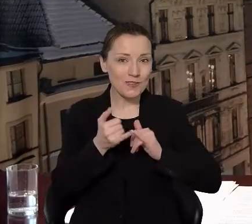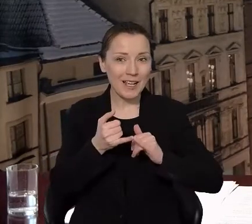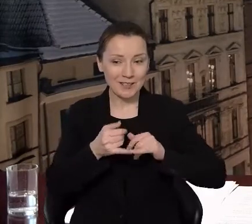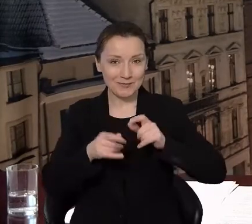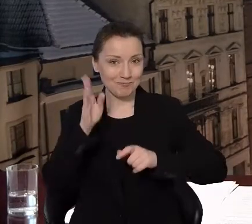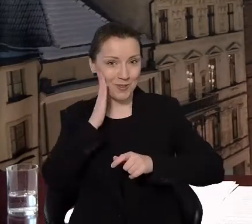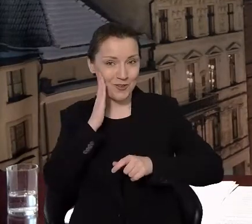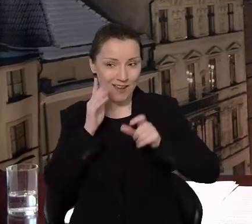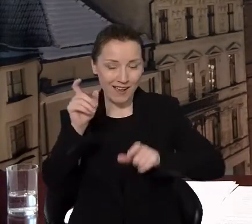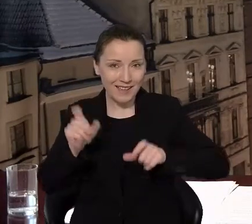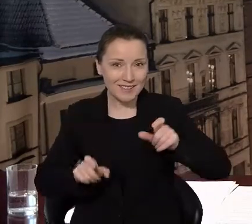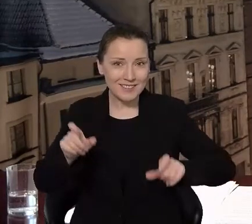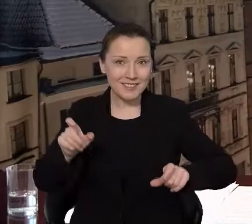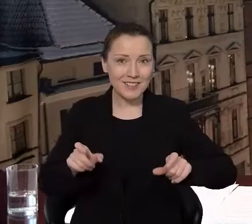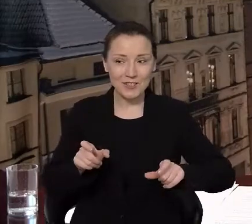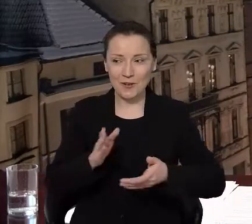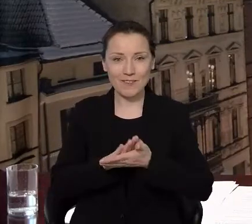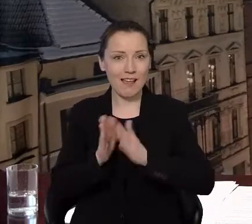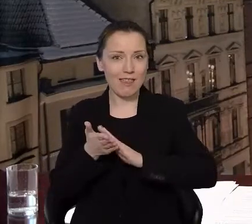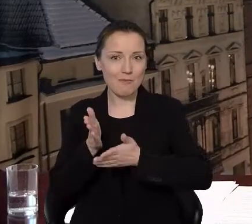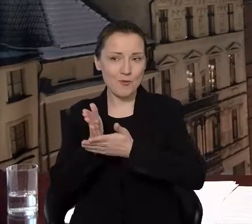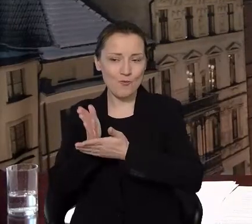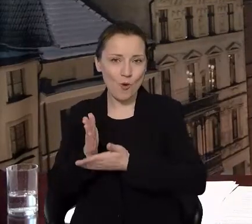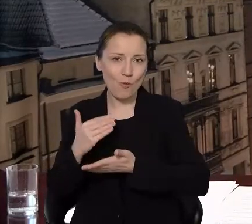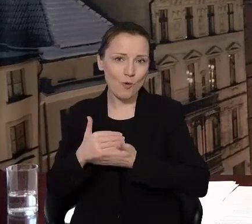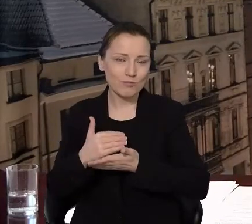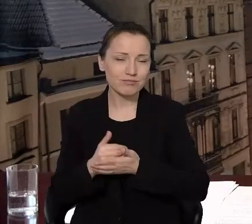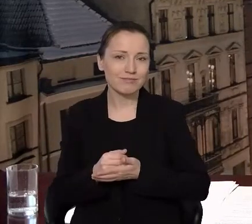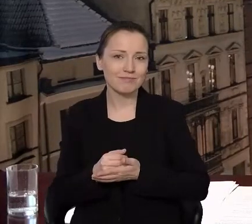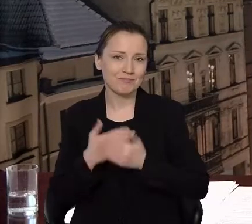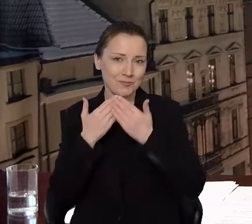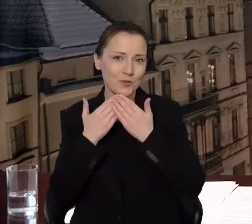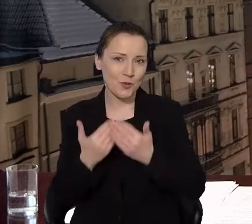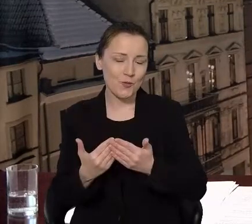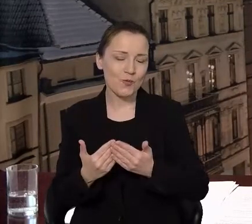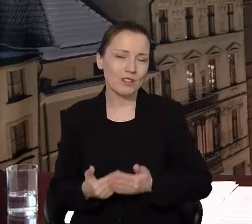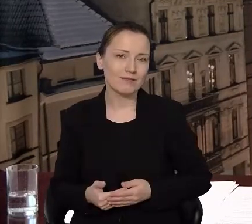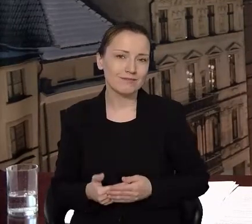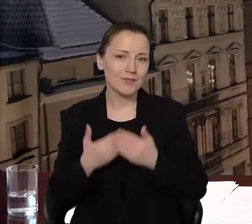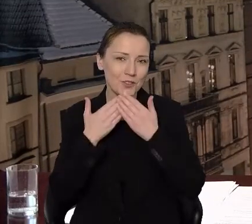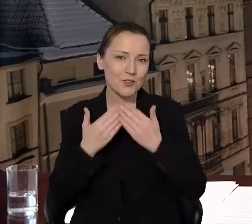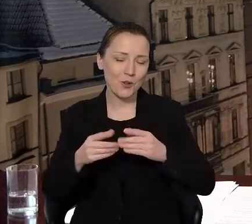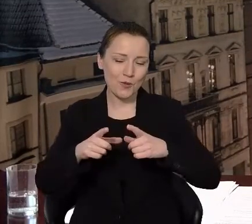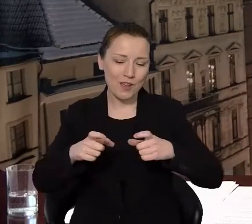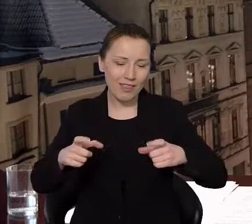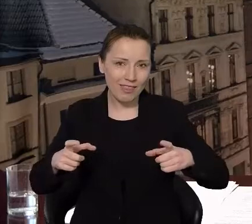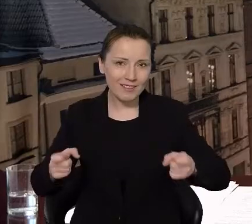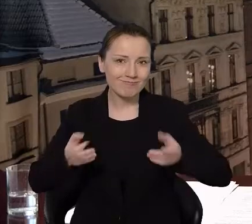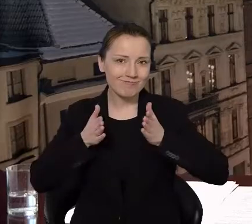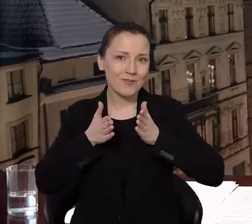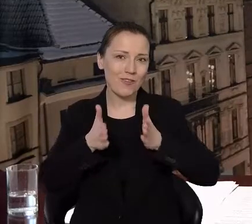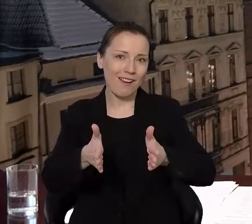sobie nawzajem do pomocy. Stąd to dziękujemy, które, mam nadzieję, na dziesiątki lat